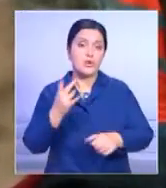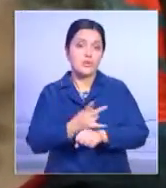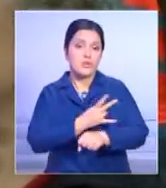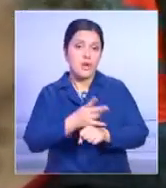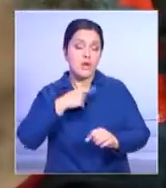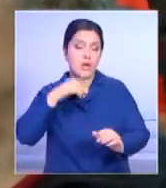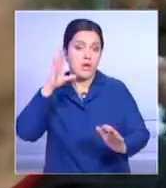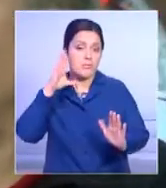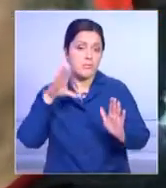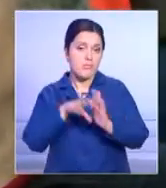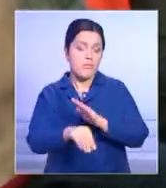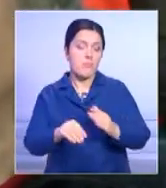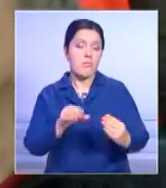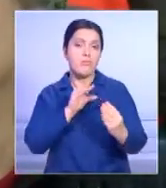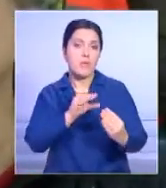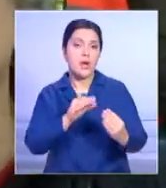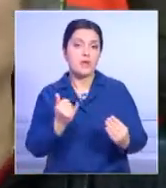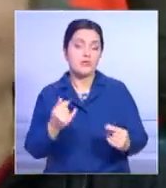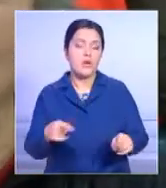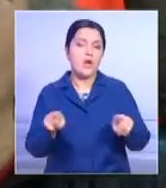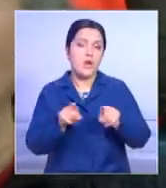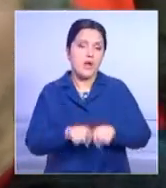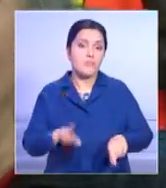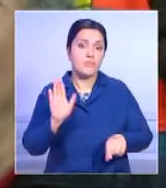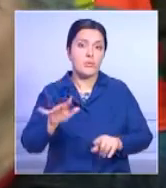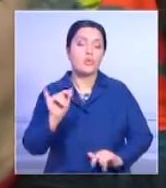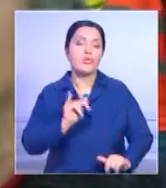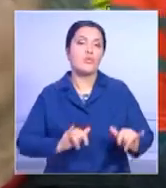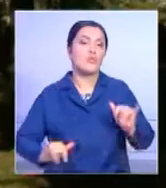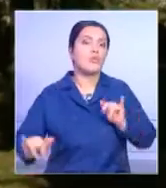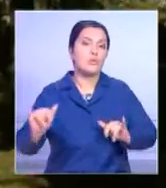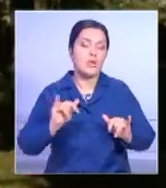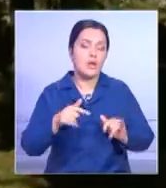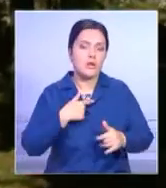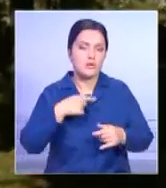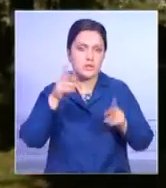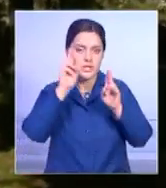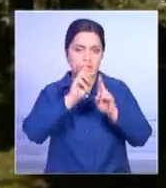здесь, в машине. И сегодня будет то же самое. Куда еще нам идти?